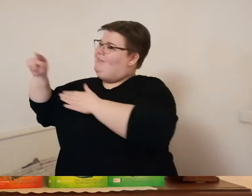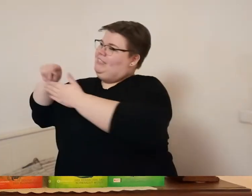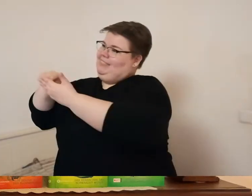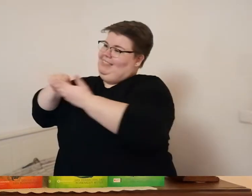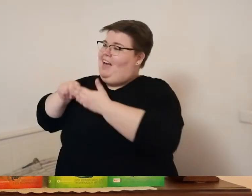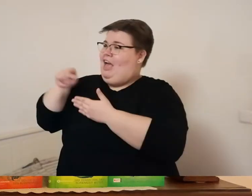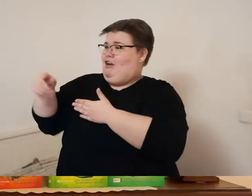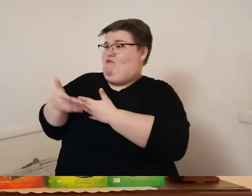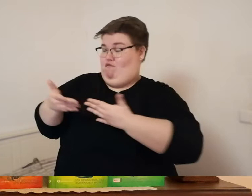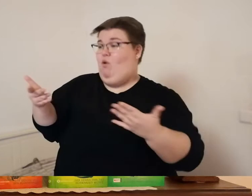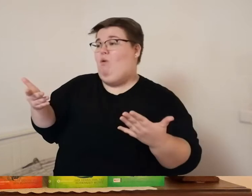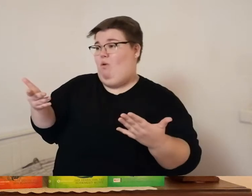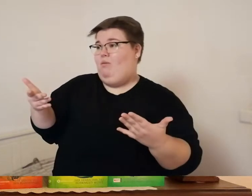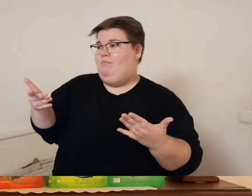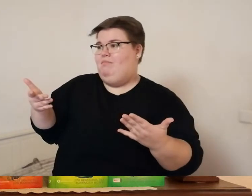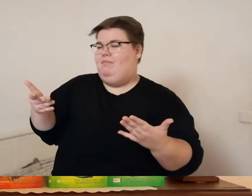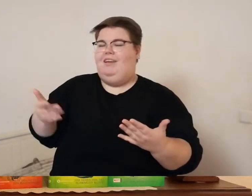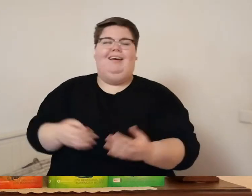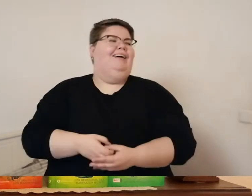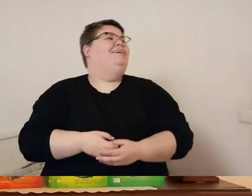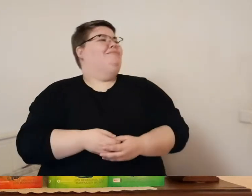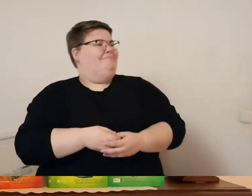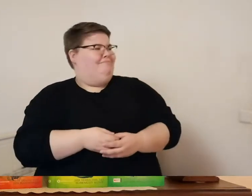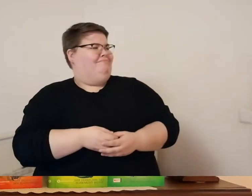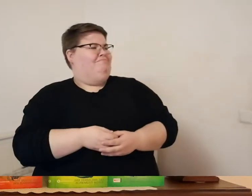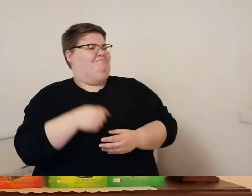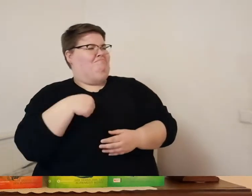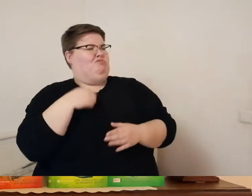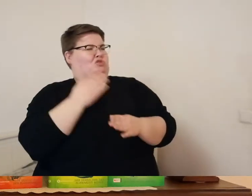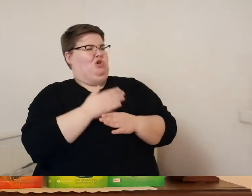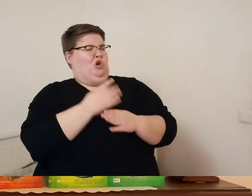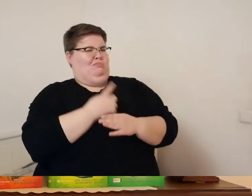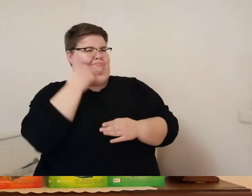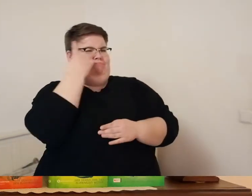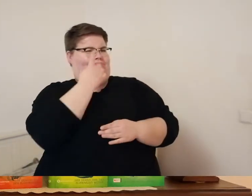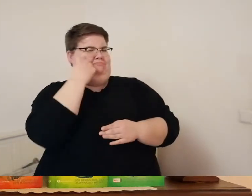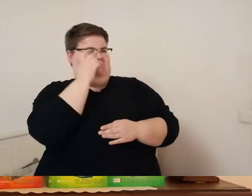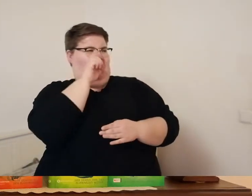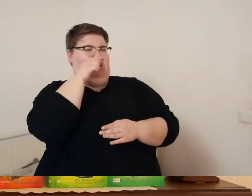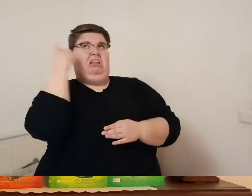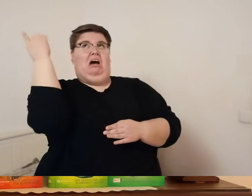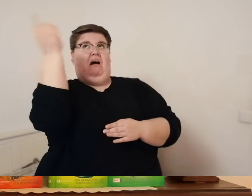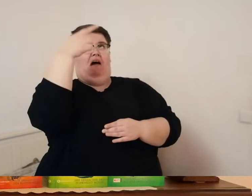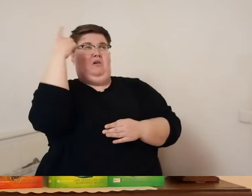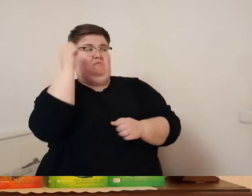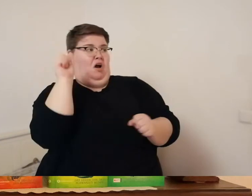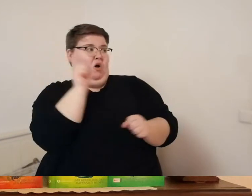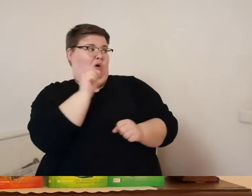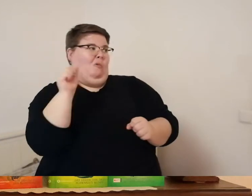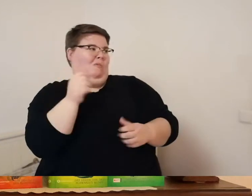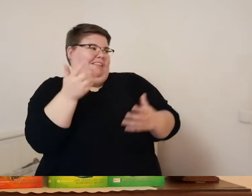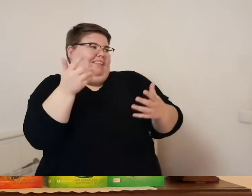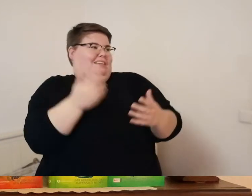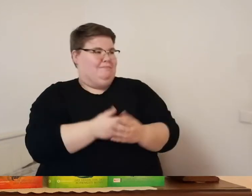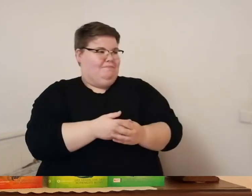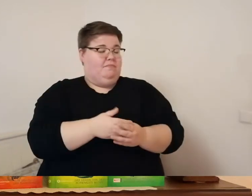bengt lächelte ich hatte mich auch schon gewundert warum der dauernd über meinen kopf kreist eric blickte in den